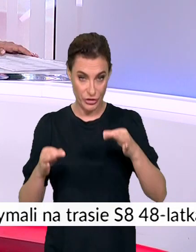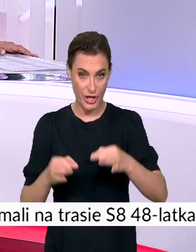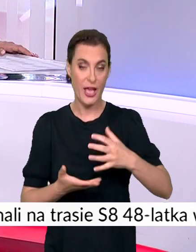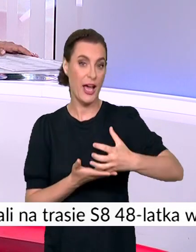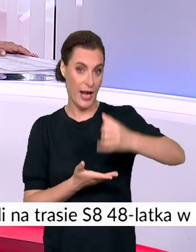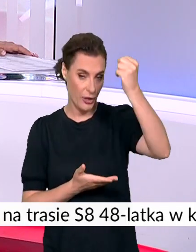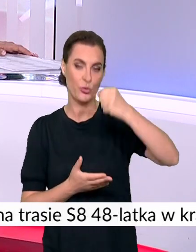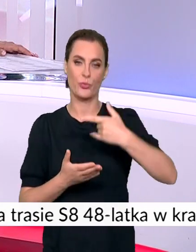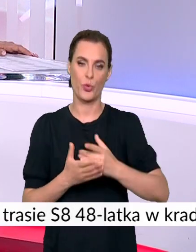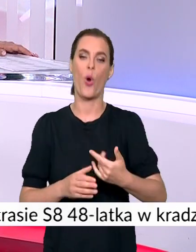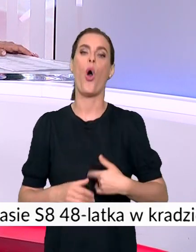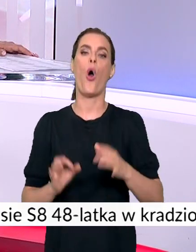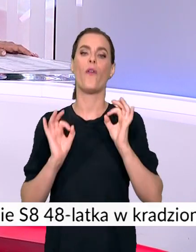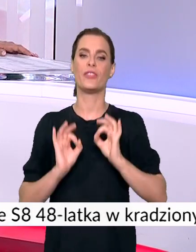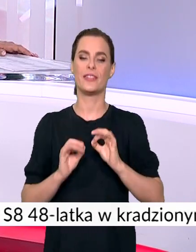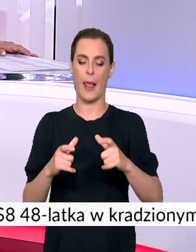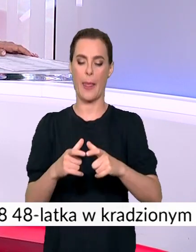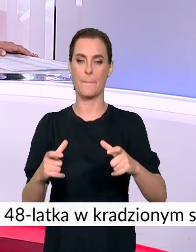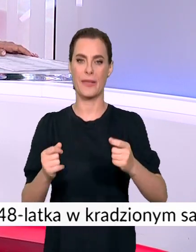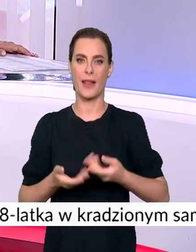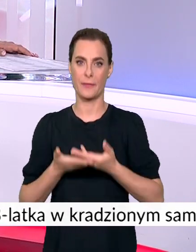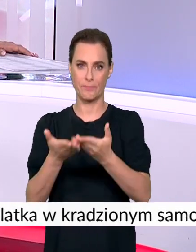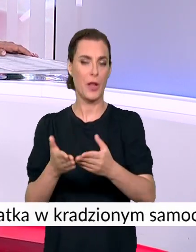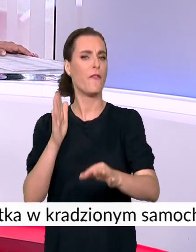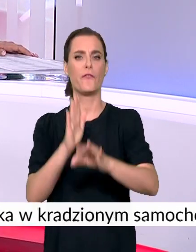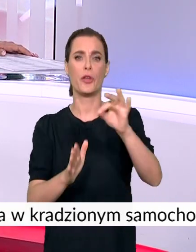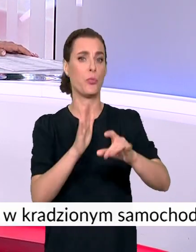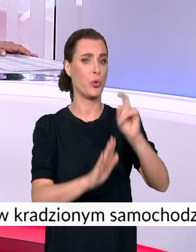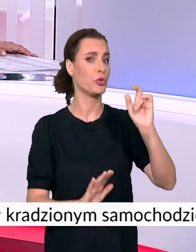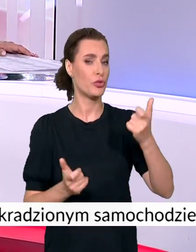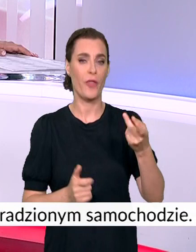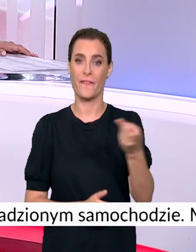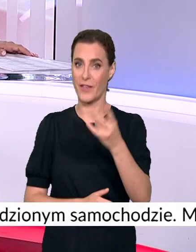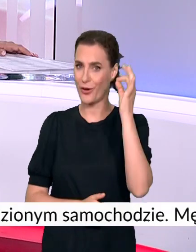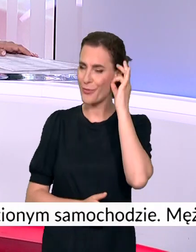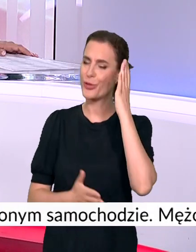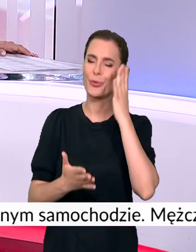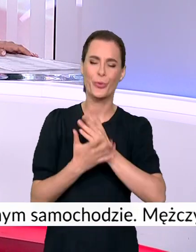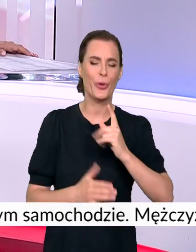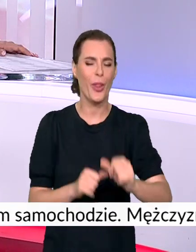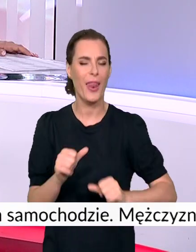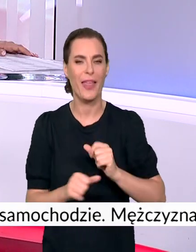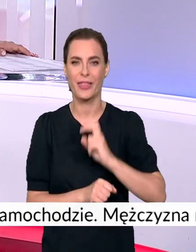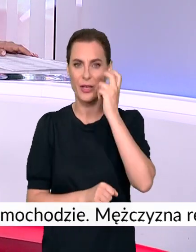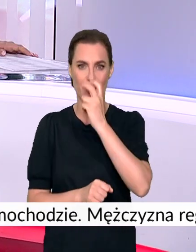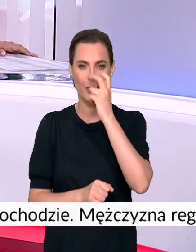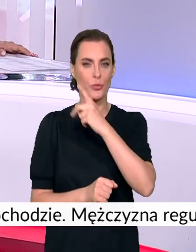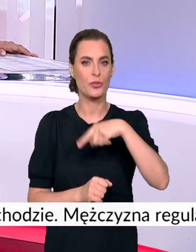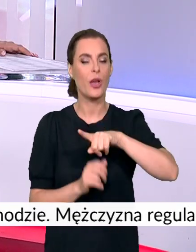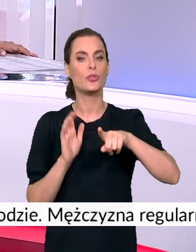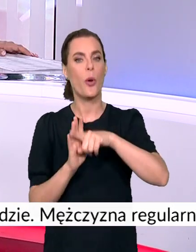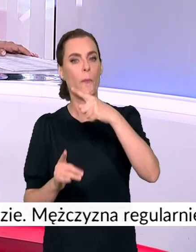Ratuszu uroczyście zostały im wręczone bilety. Wybór nie był przypadkowy. Obie Mławianki od lat interesują się sprawami społecznymi,